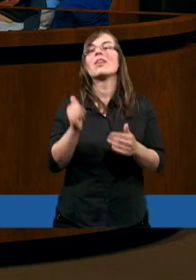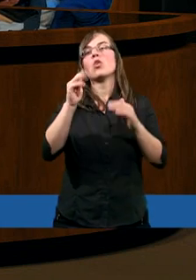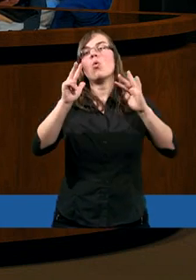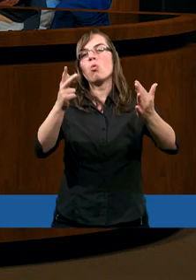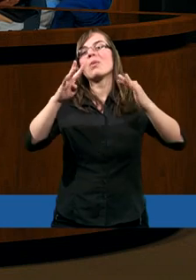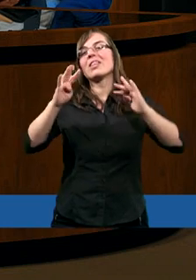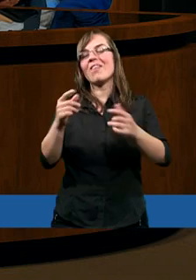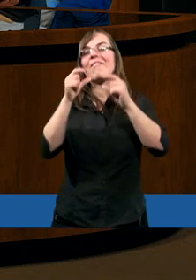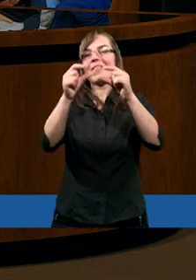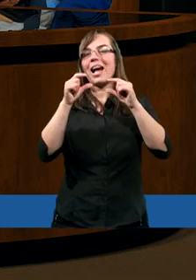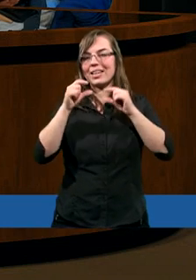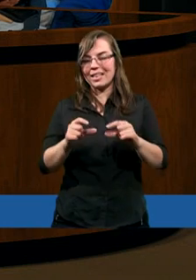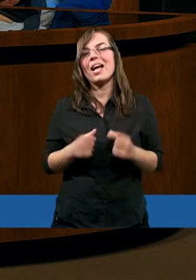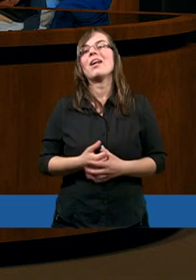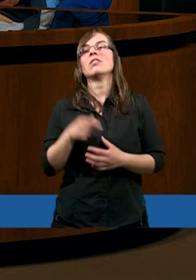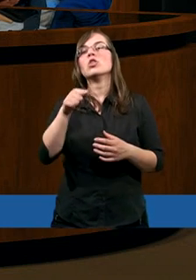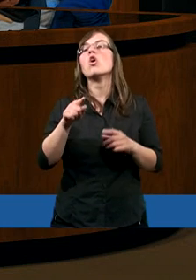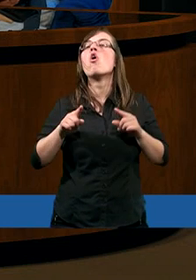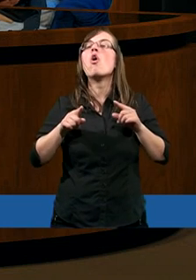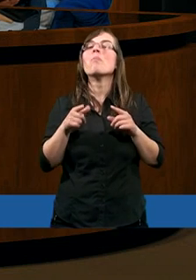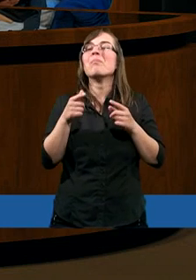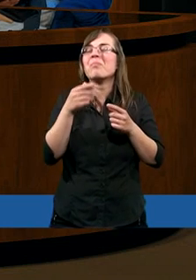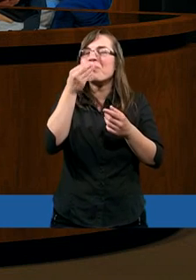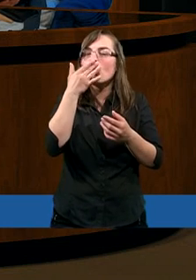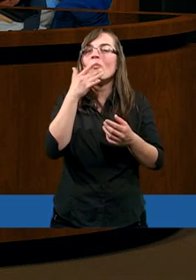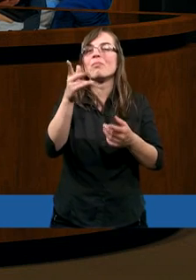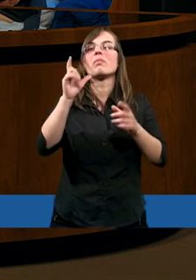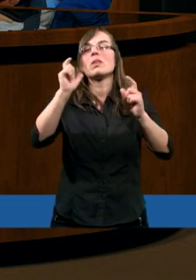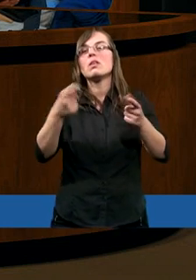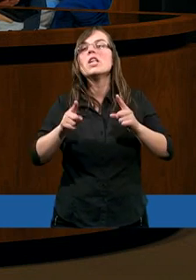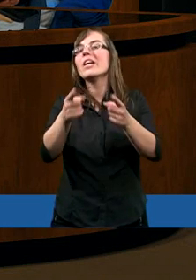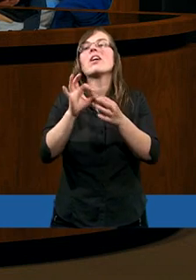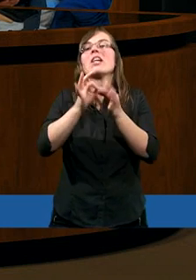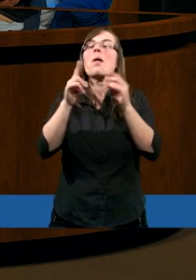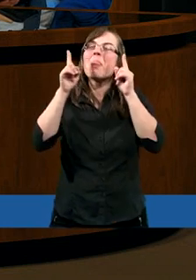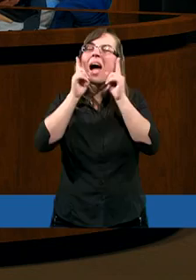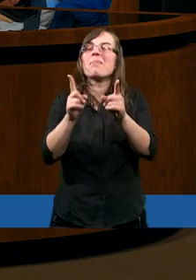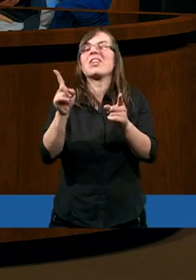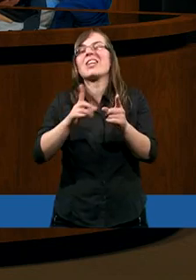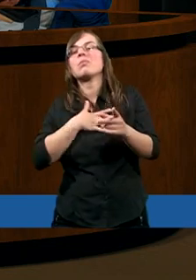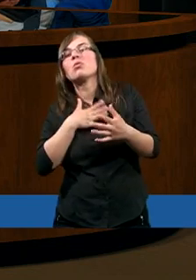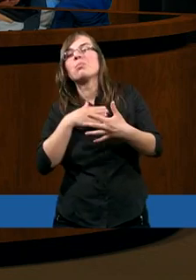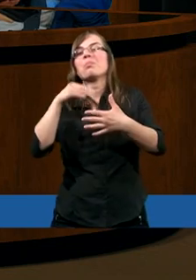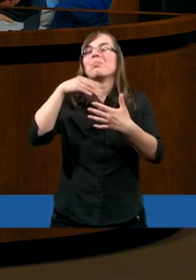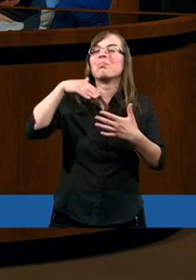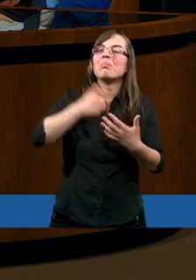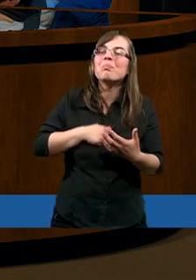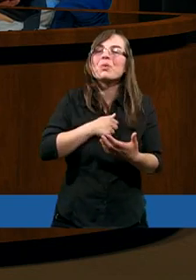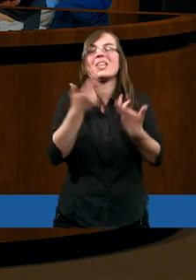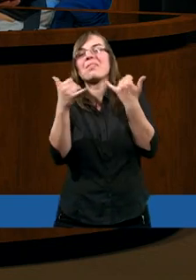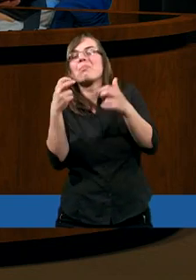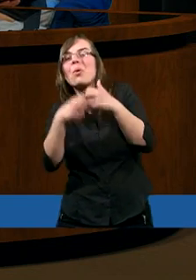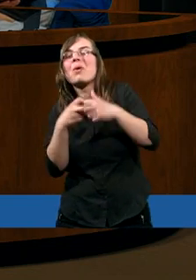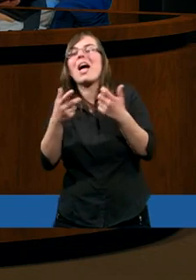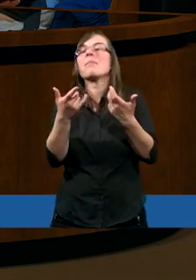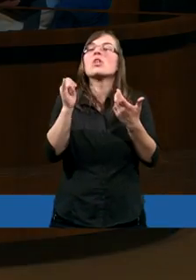ósmy i dziewiąty werset, co się dzieje, gdy faktycznie pracujemy nad rozwojem tych zalet, a co się dzieje, gdy